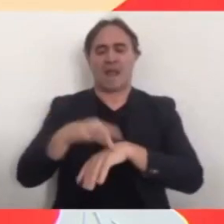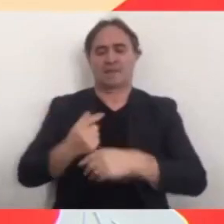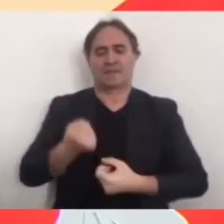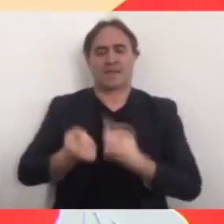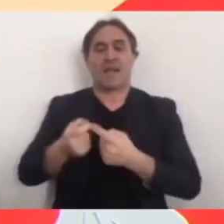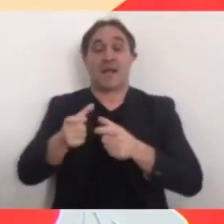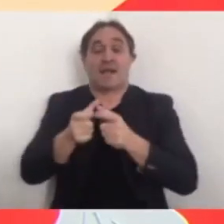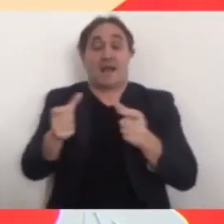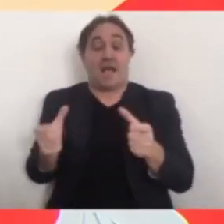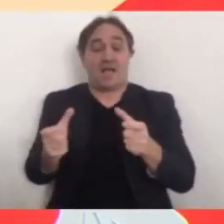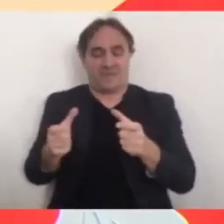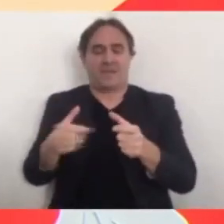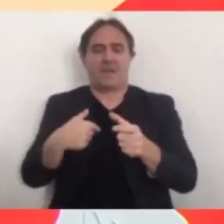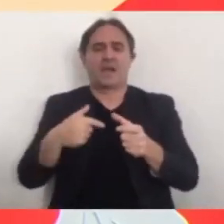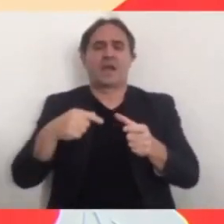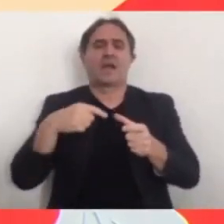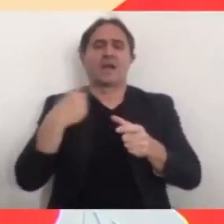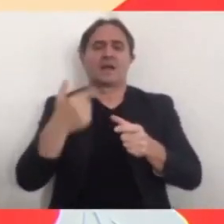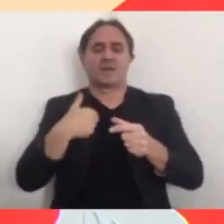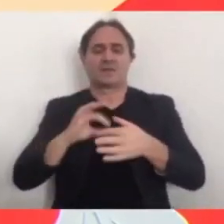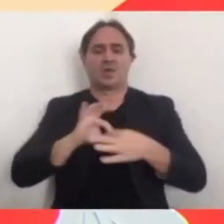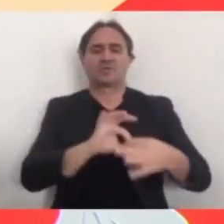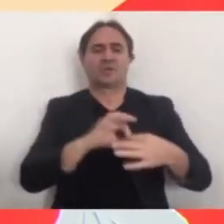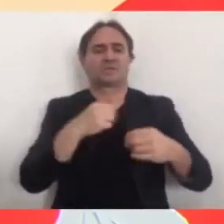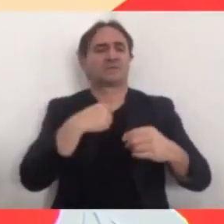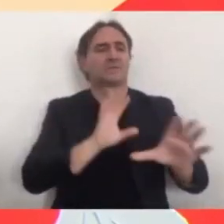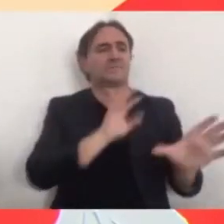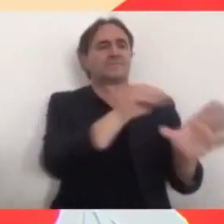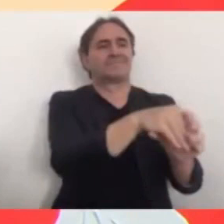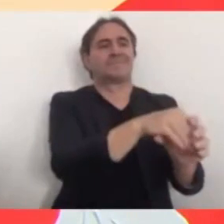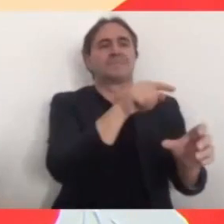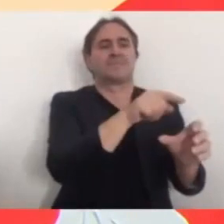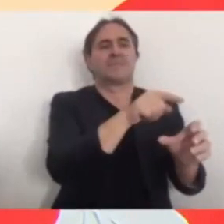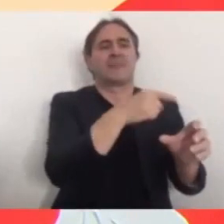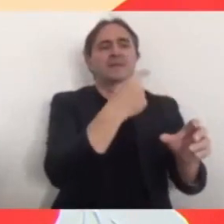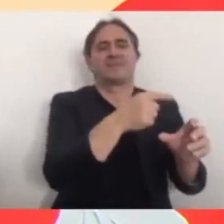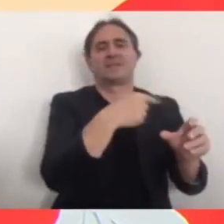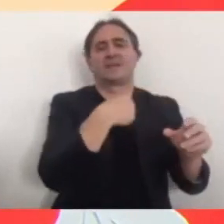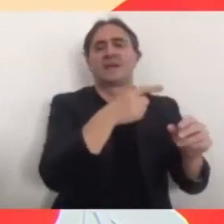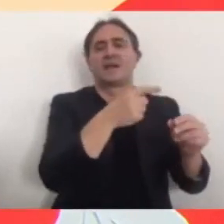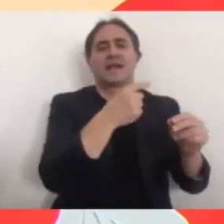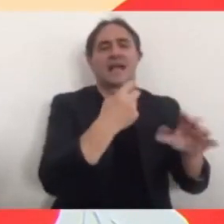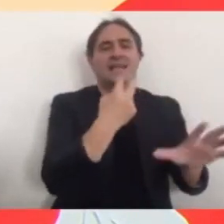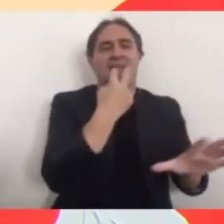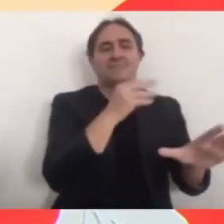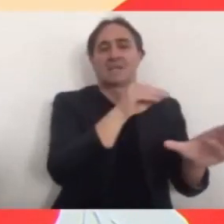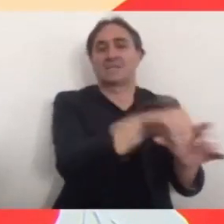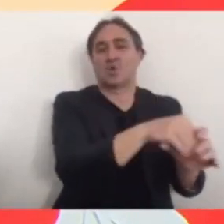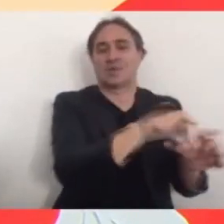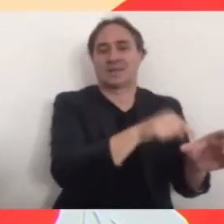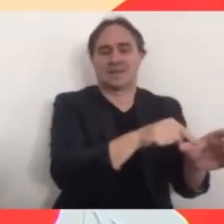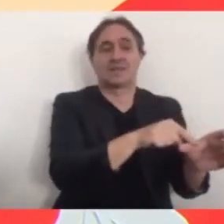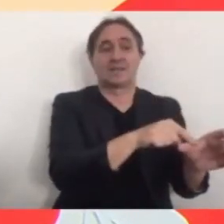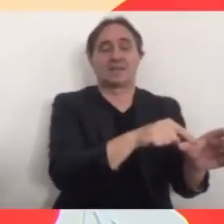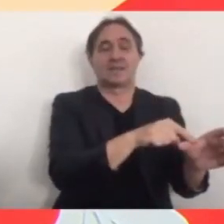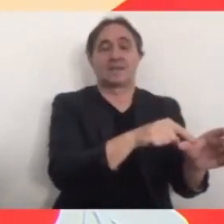nelle rianimazioni con gli ovvi impatti poi su quelle che sono le attività ordinarie e ancora di